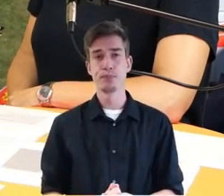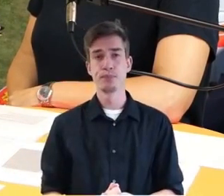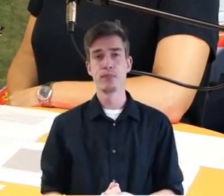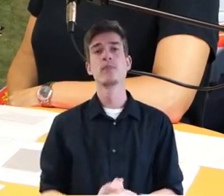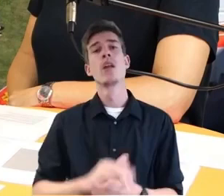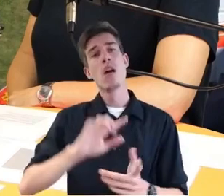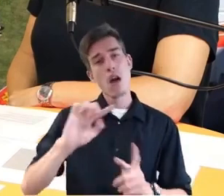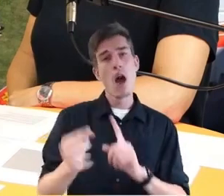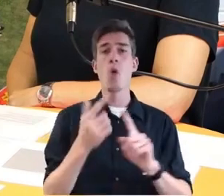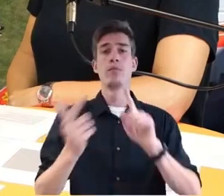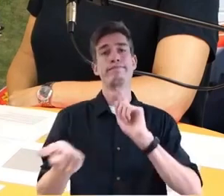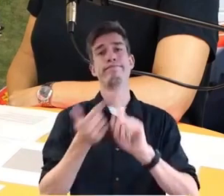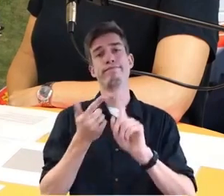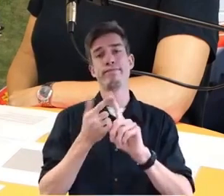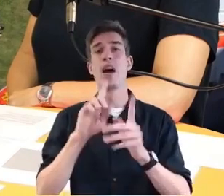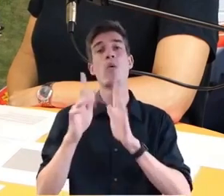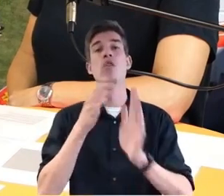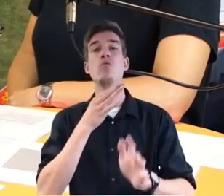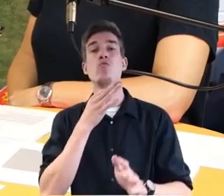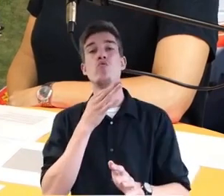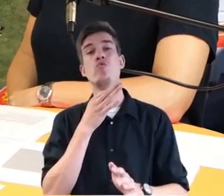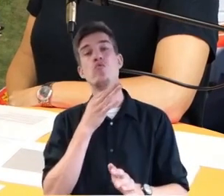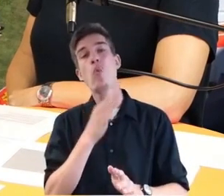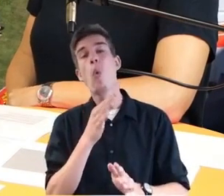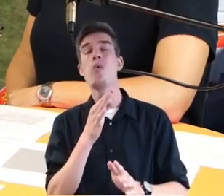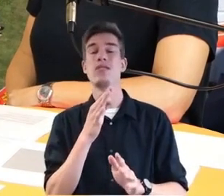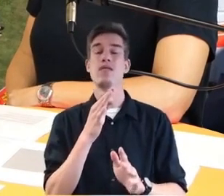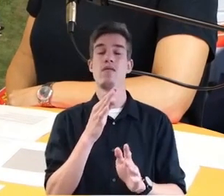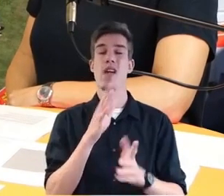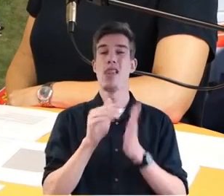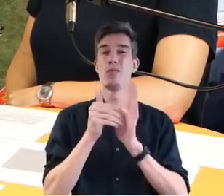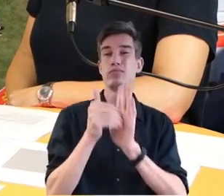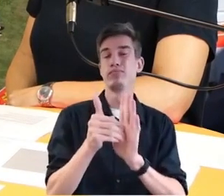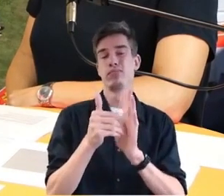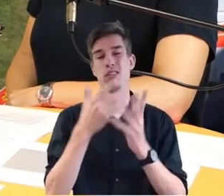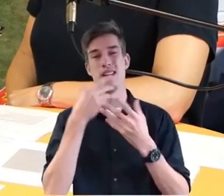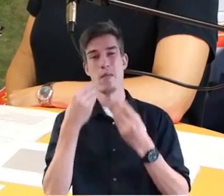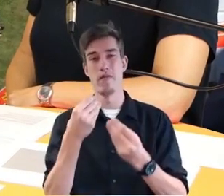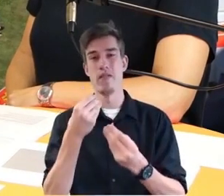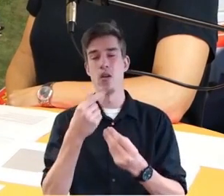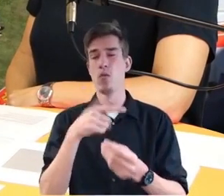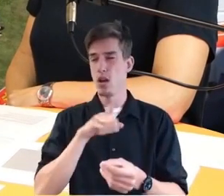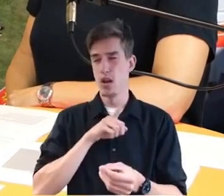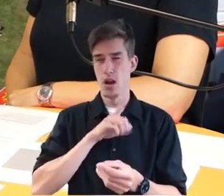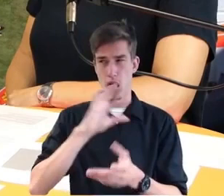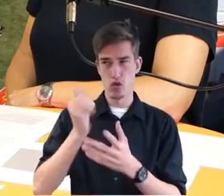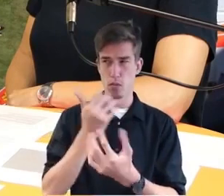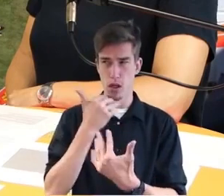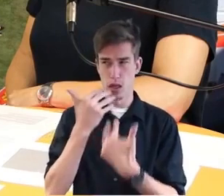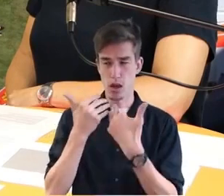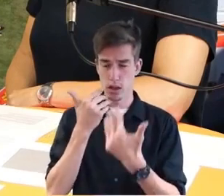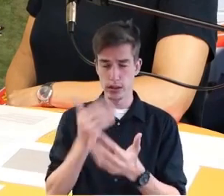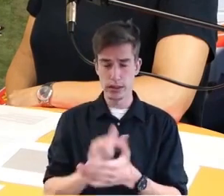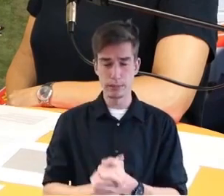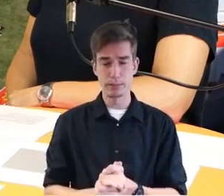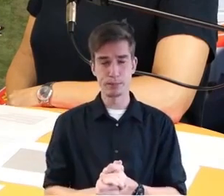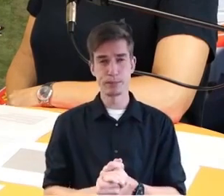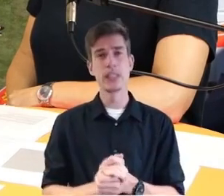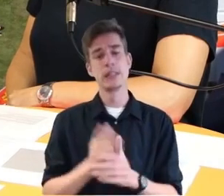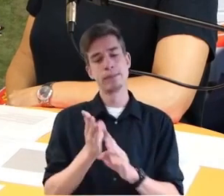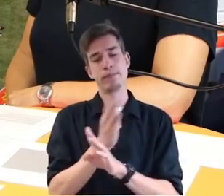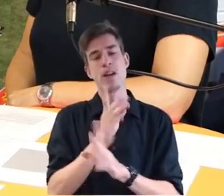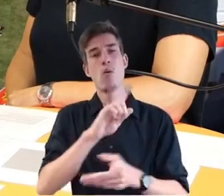Notfalltipps. Zu denen kommen wir gleich noch. Will ich jetzt gar nicht viel zu sagen. Wichtiges Thema ist dann eher so das Thema der